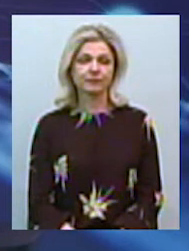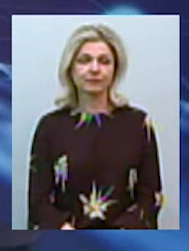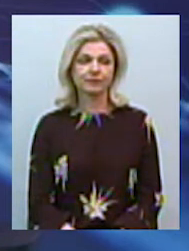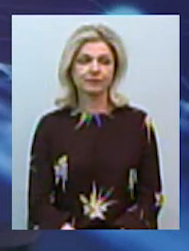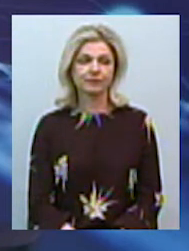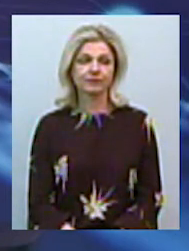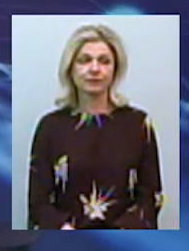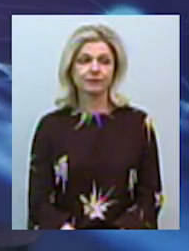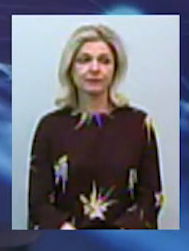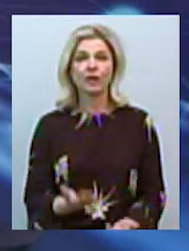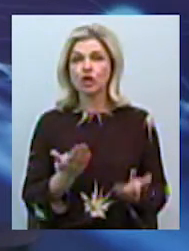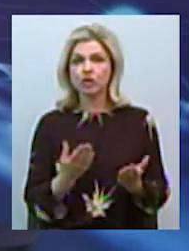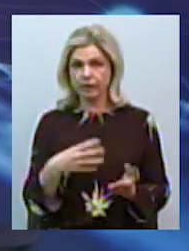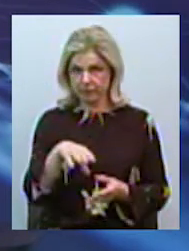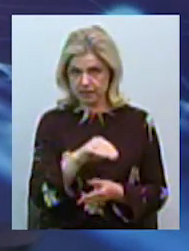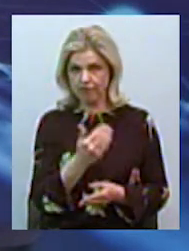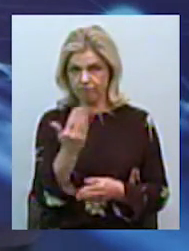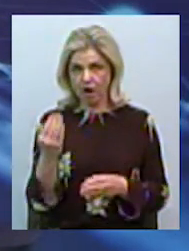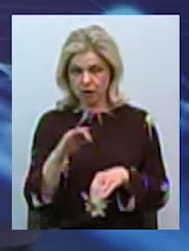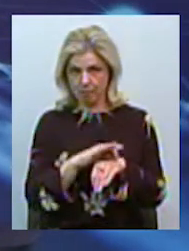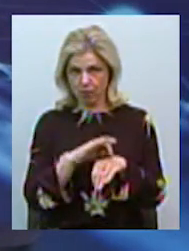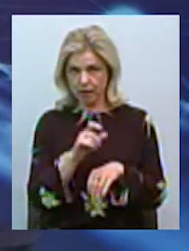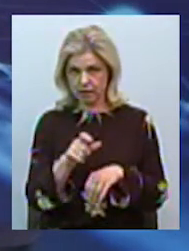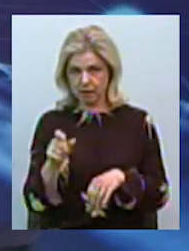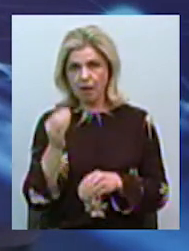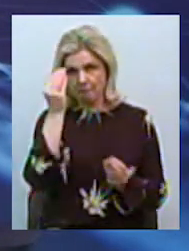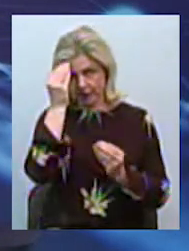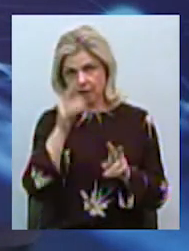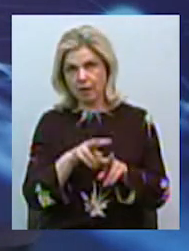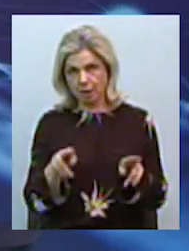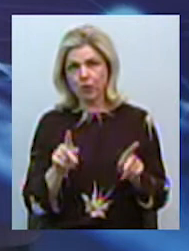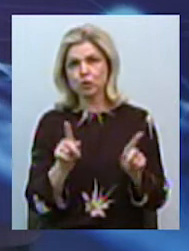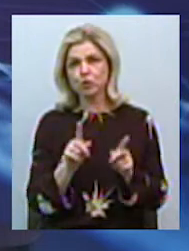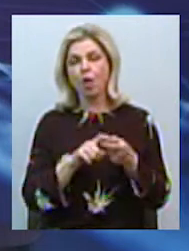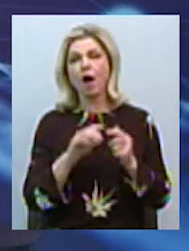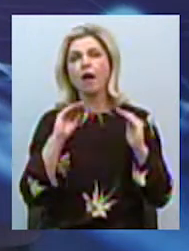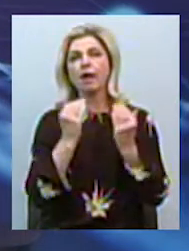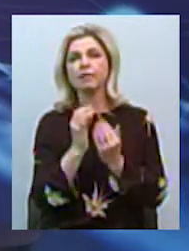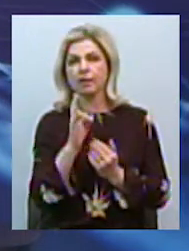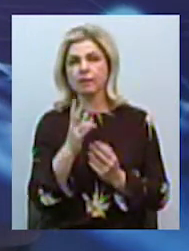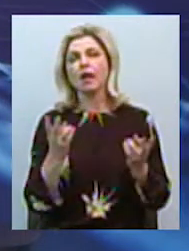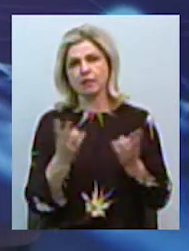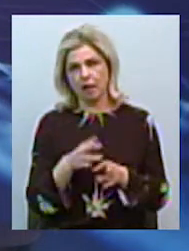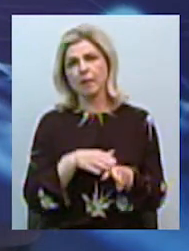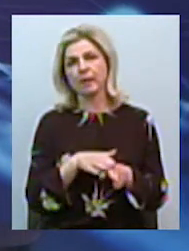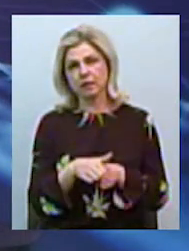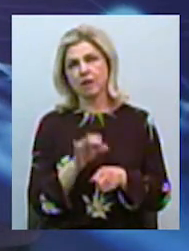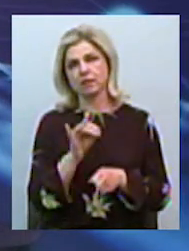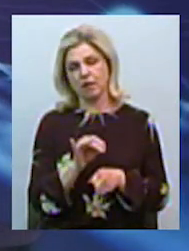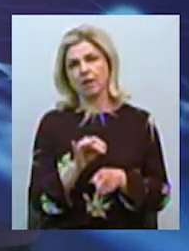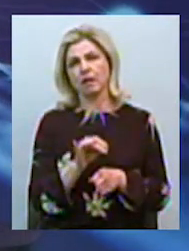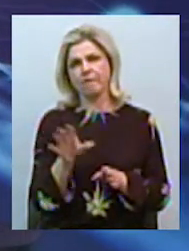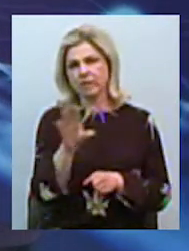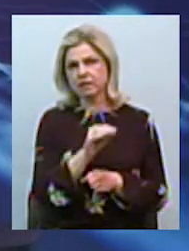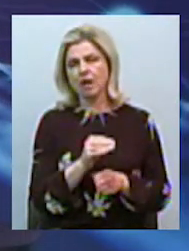Пані Наталі, чи всі Ваші пацієнти ось такої думки, як Юлія, що карантин треба підтримувати і, власне, дотримуватися